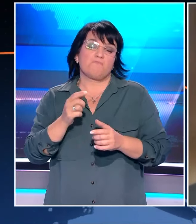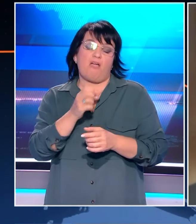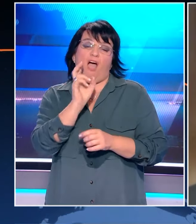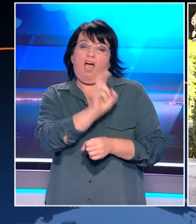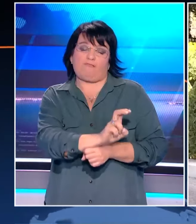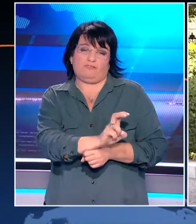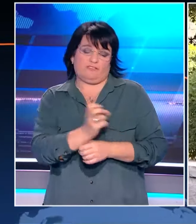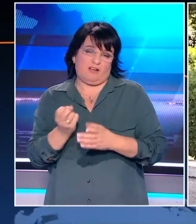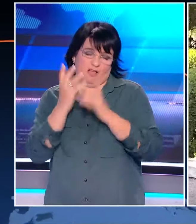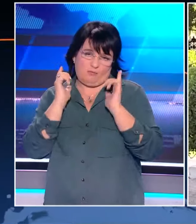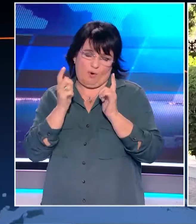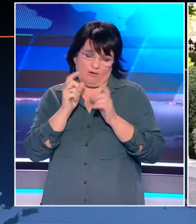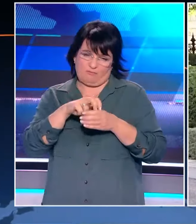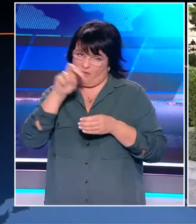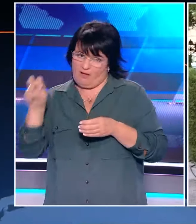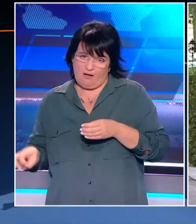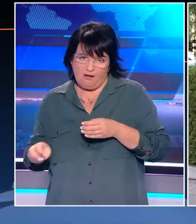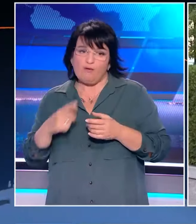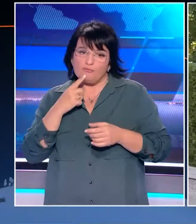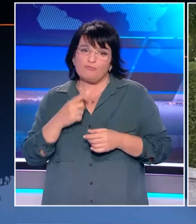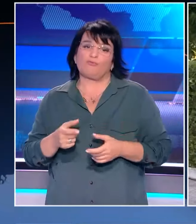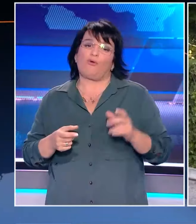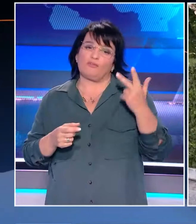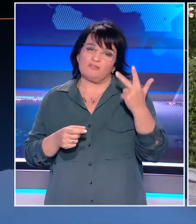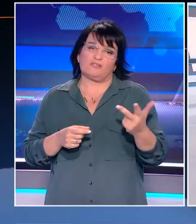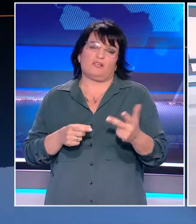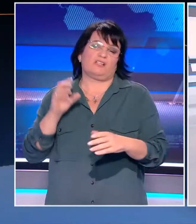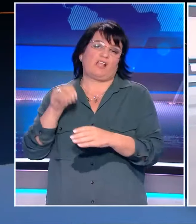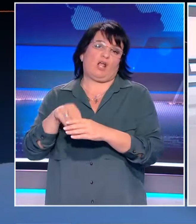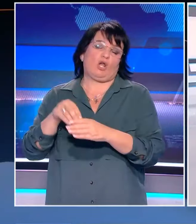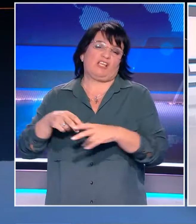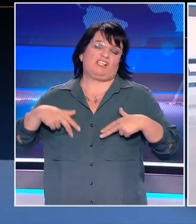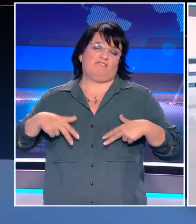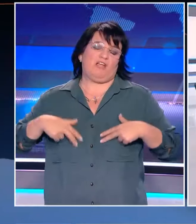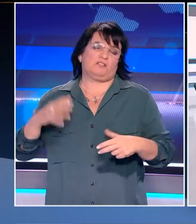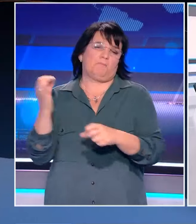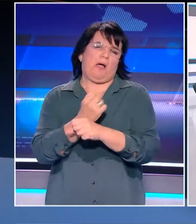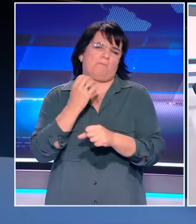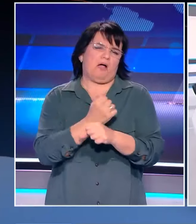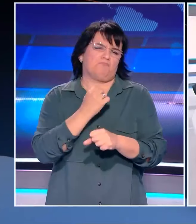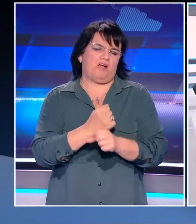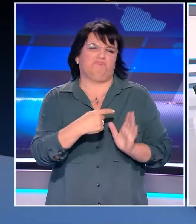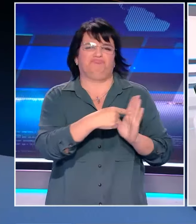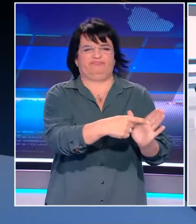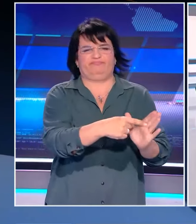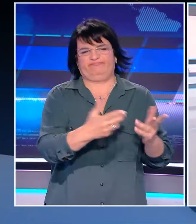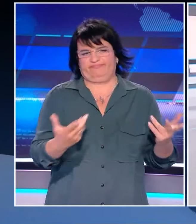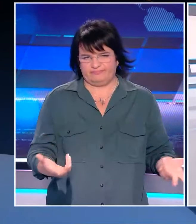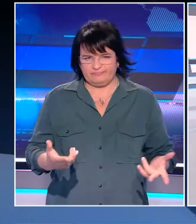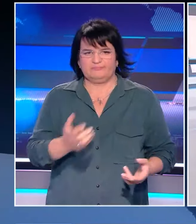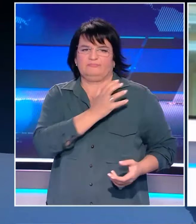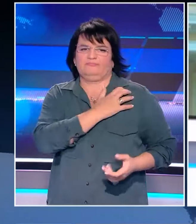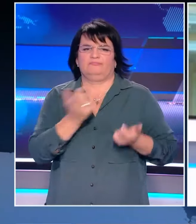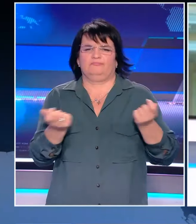Μαξίμου, απαντά πως επί Μητσοτάκη η Νέα Δημοκρατία νίκησε σε τρεις εκλογές. Η πολιτική θατυγική που έχει χαράξει ο Κυριάκος Μητσοτάκης,